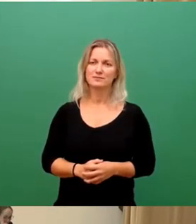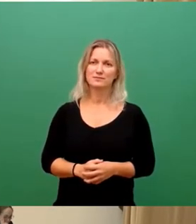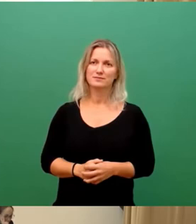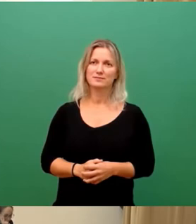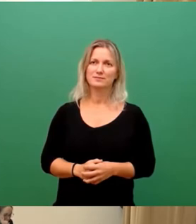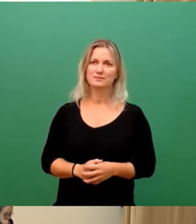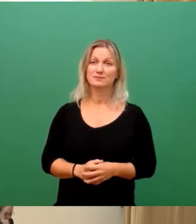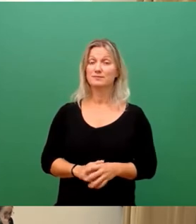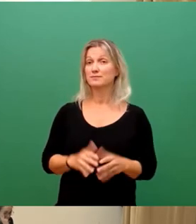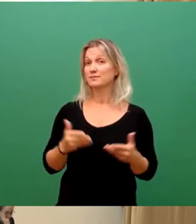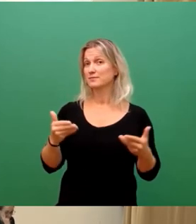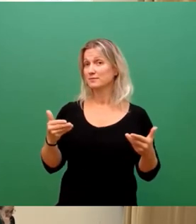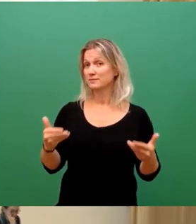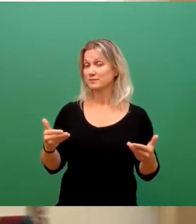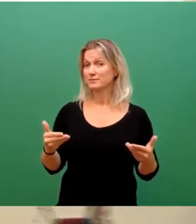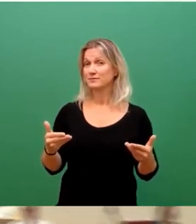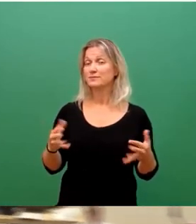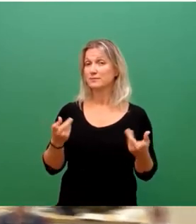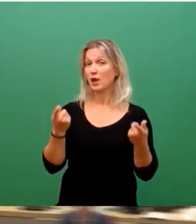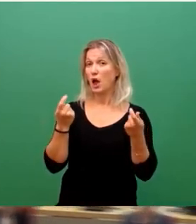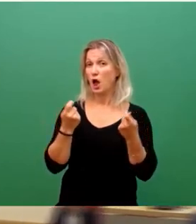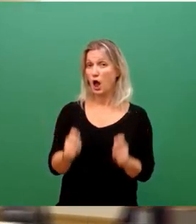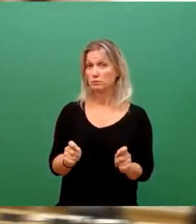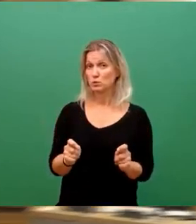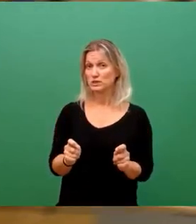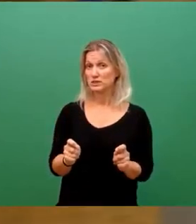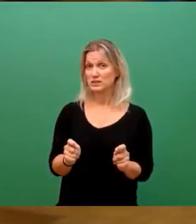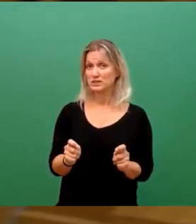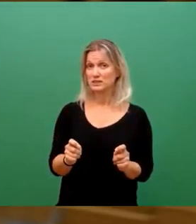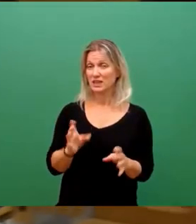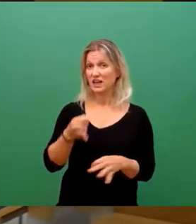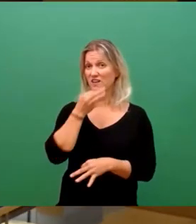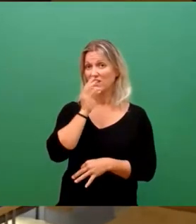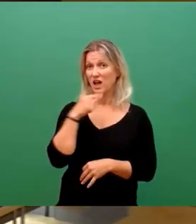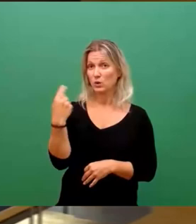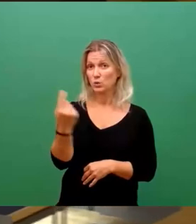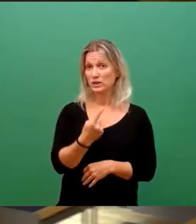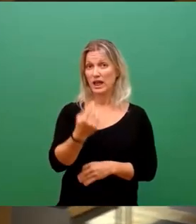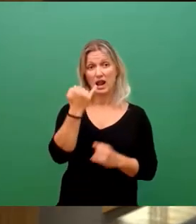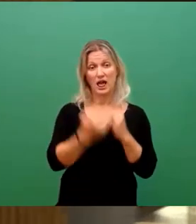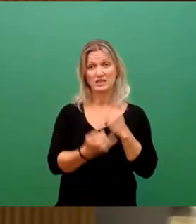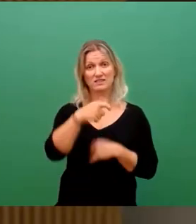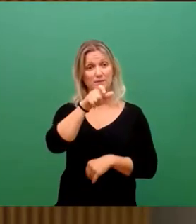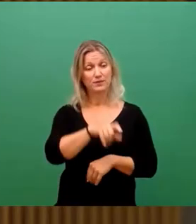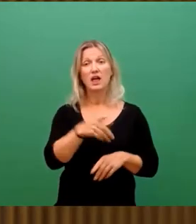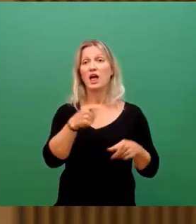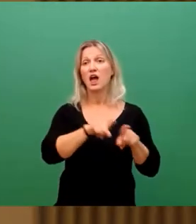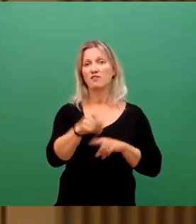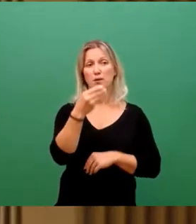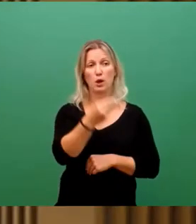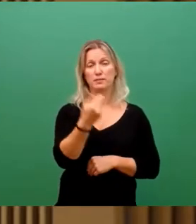So, dann kommen wir zum Abschluss der Fragerunde. Und dafür ist die FDP in der Reihe. hast du Druck.